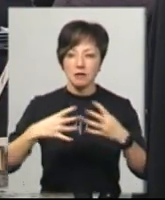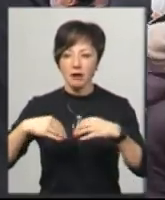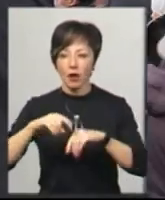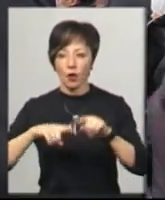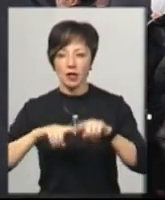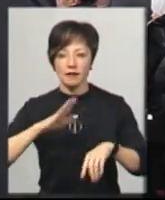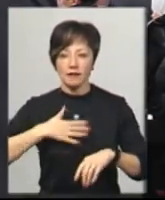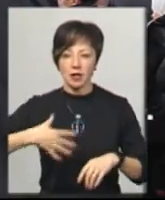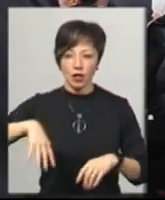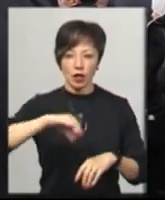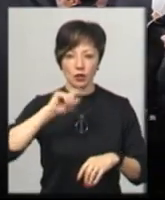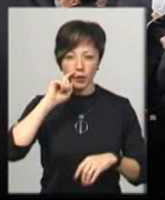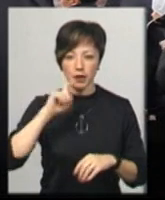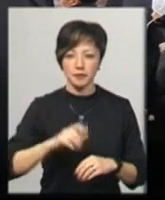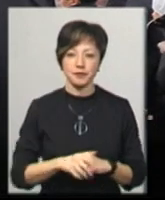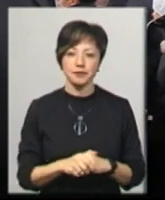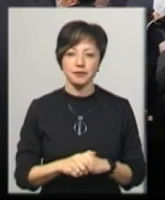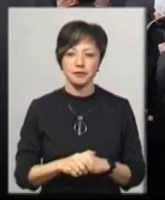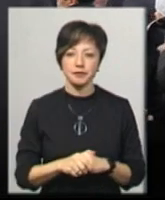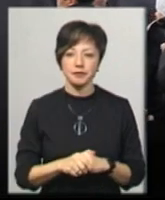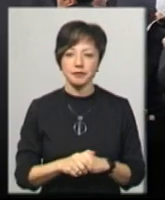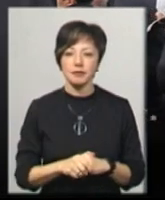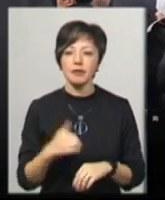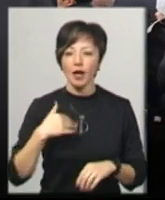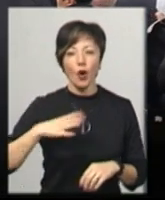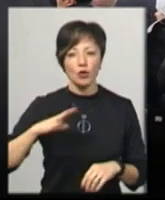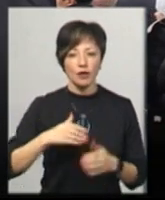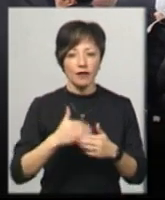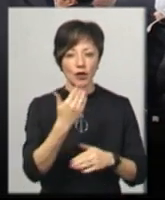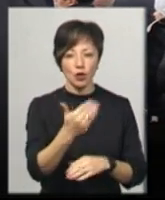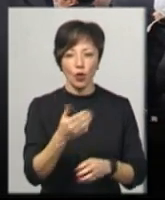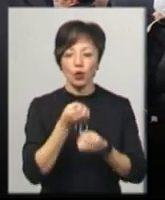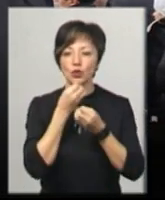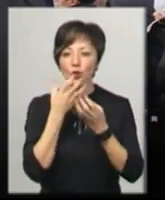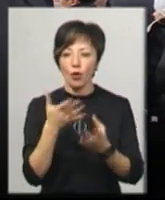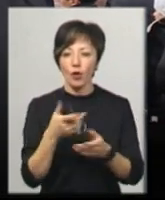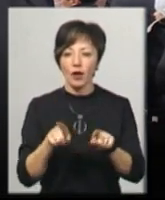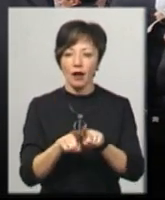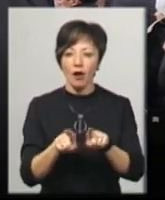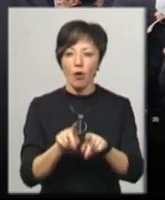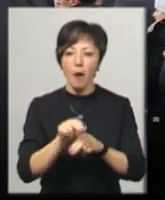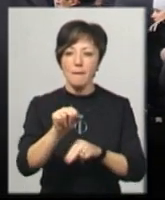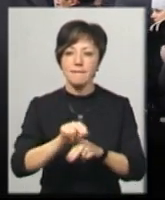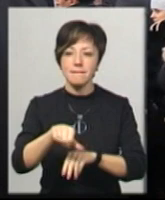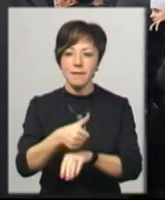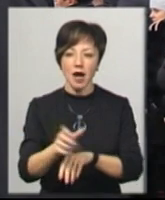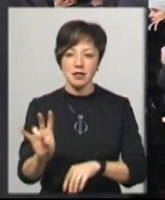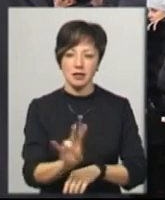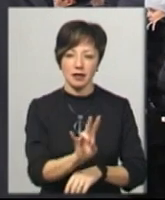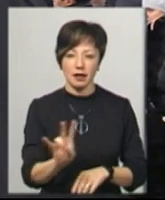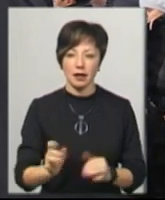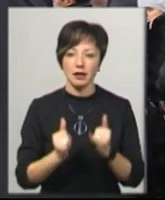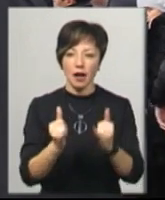нашій Україні. Тут встановлюється тепер новий єпископ, так то я очікую від нього такого доброго пастиря, що буде добрий пастир для людей, як